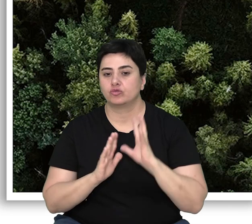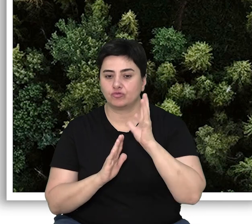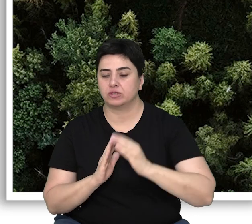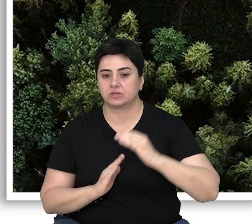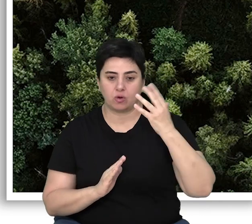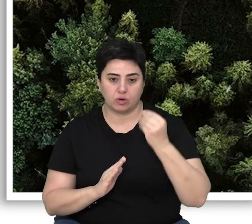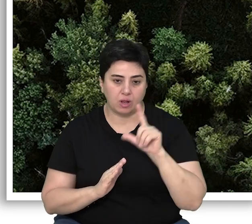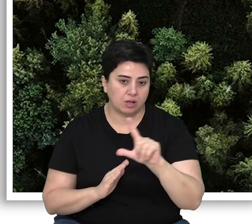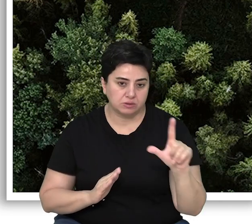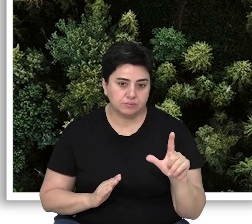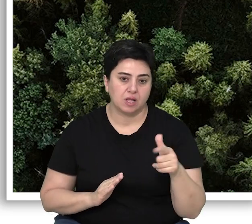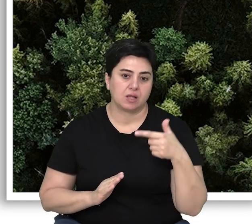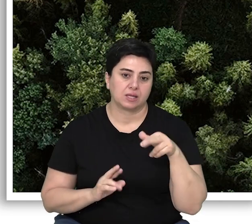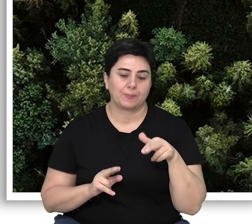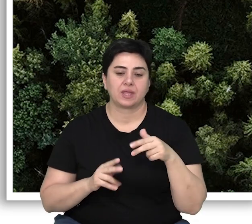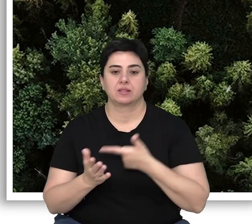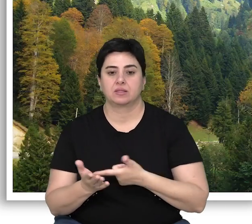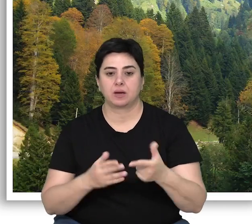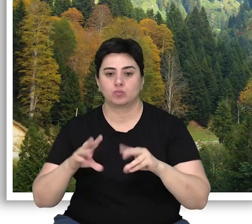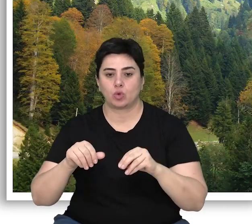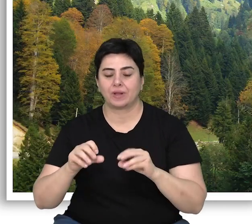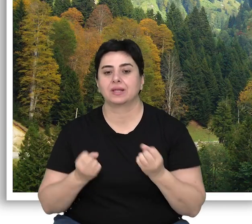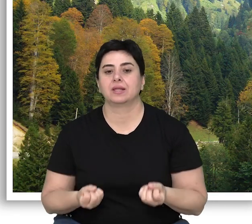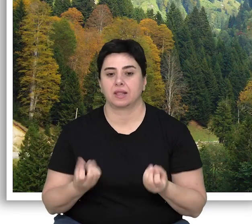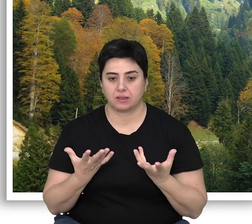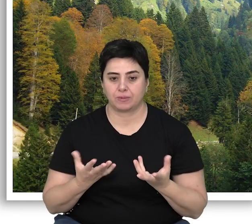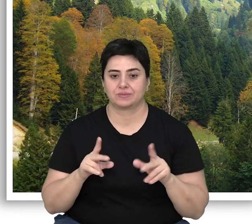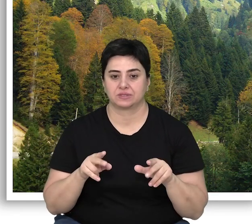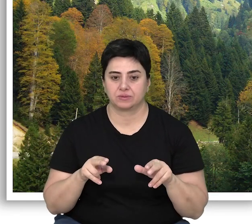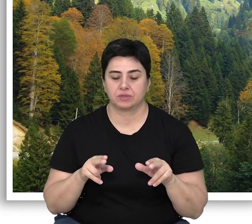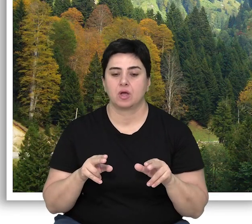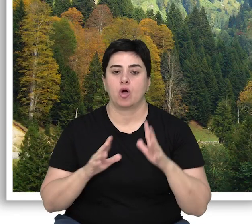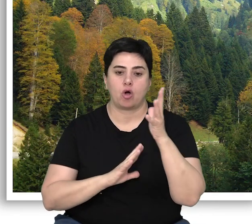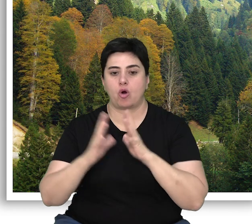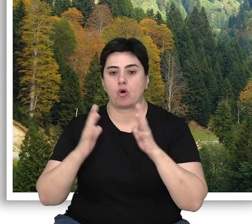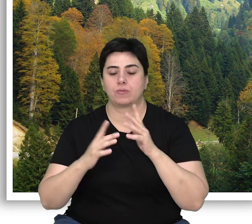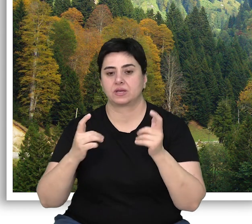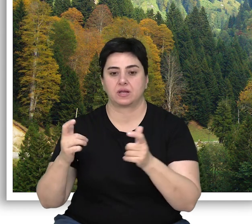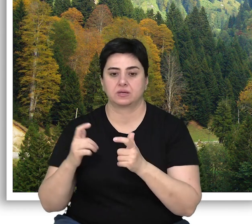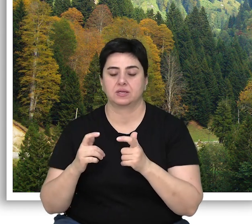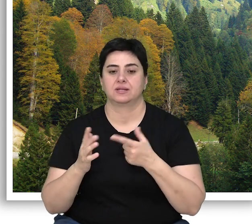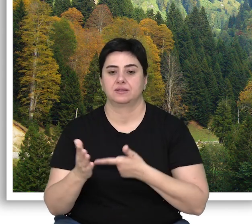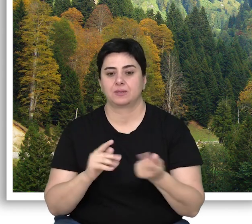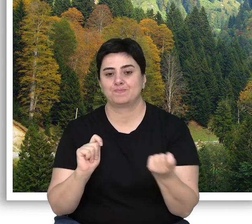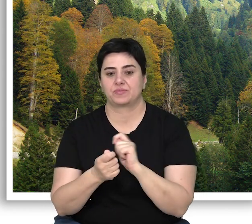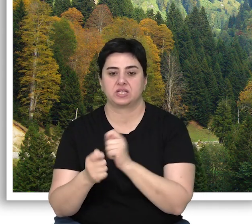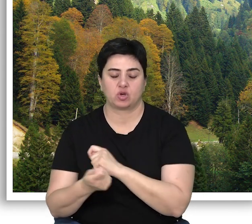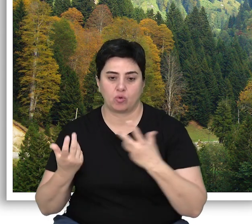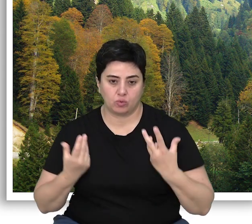gereksinimlerinin yükselmesi, tarım topraklarının yetersiz kalmasıyla orman alanlarının tarım alanlarına